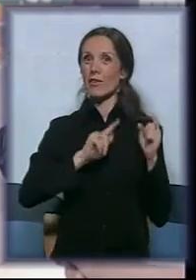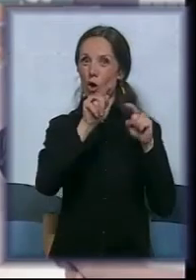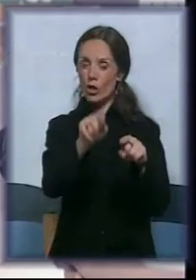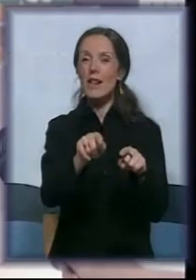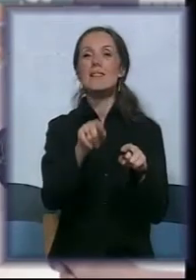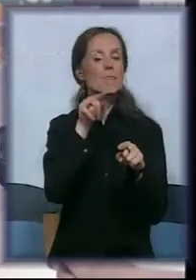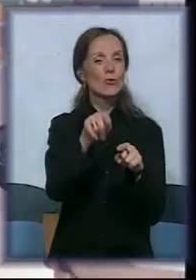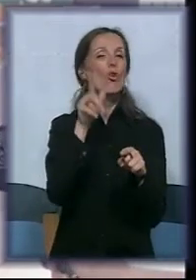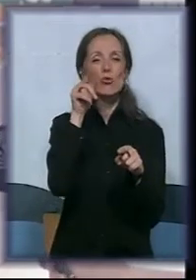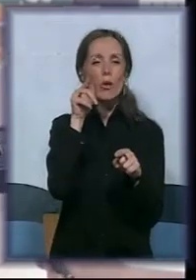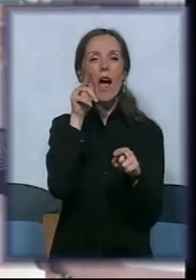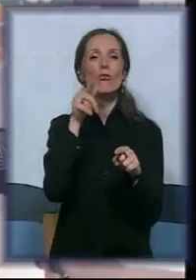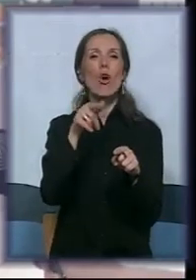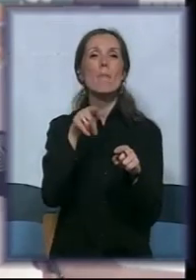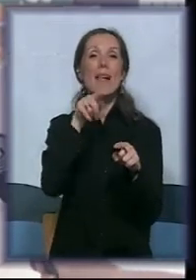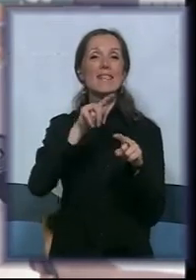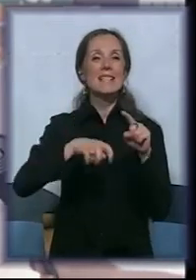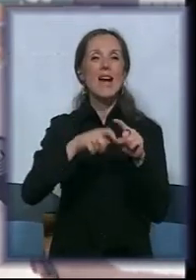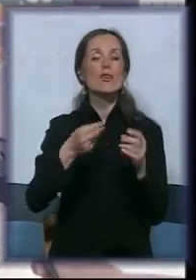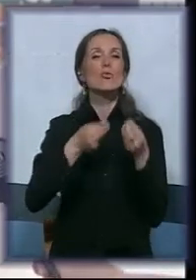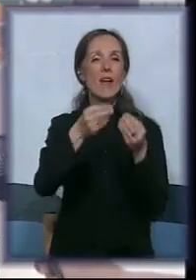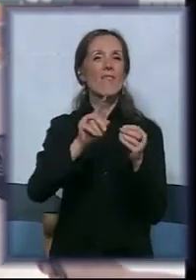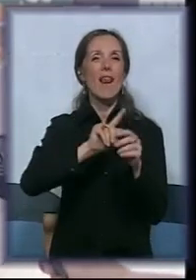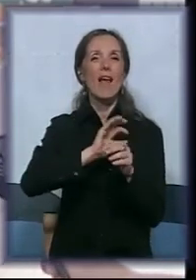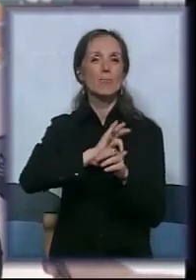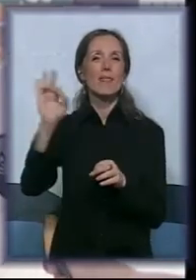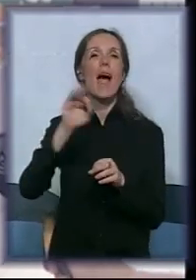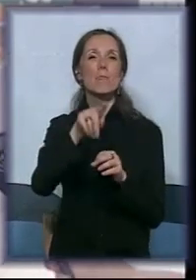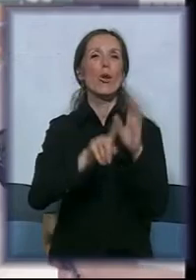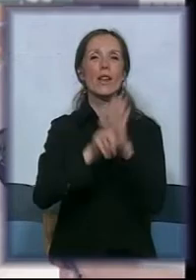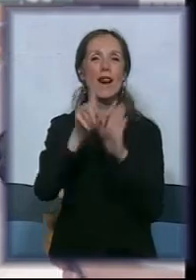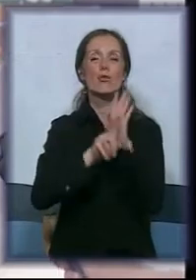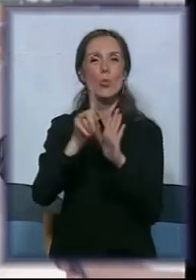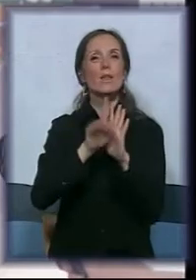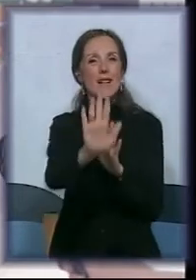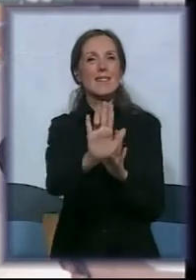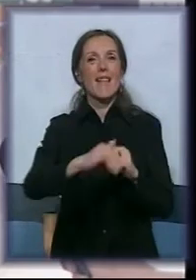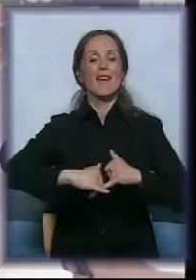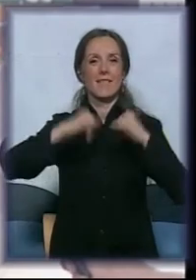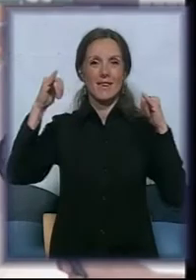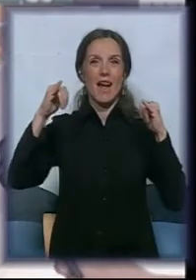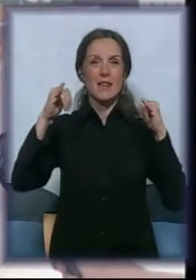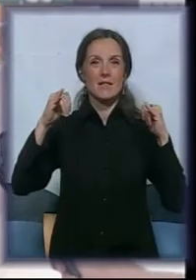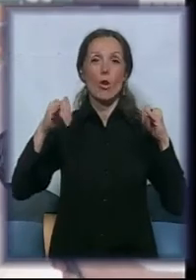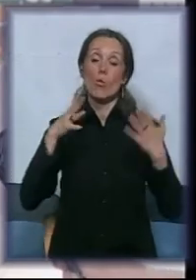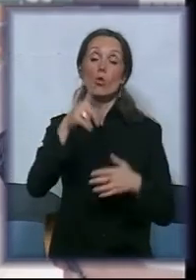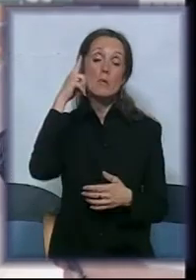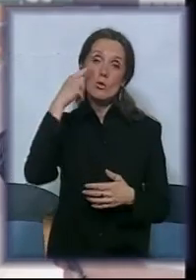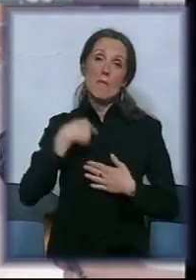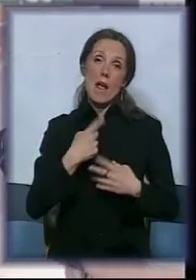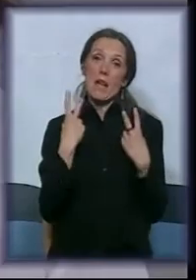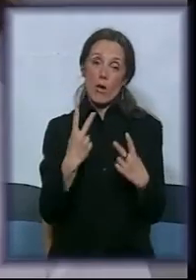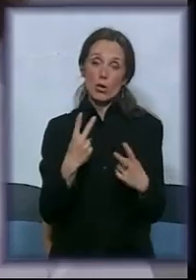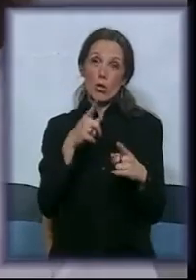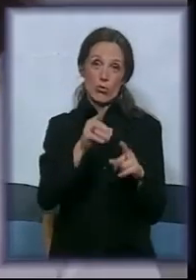najbolji efekt davale u njenom sveukupnom napredovanju. U tom smislu mi je jako dragocen.